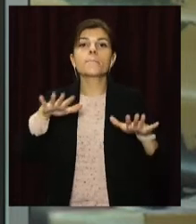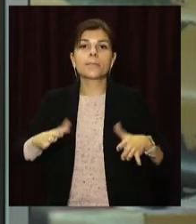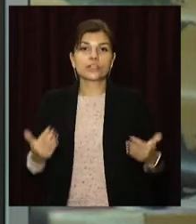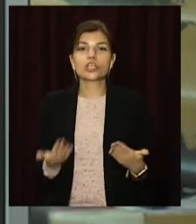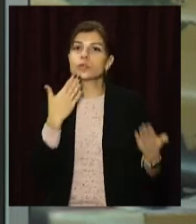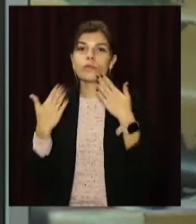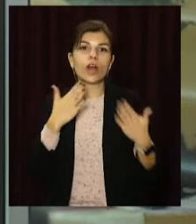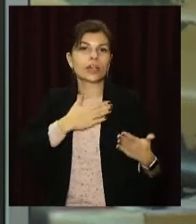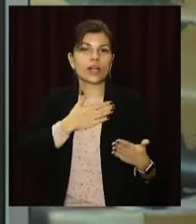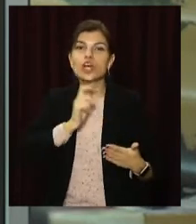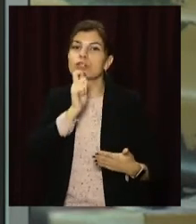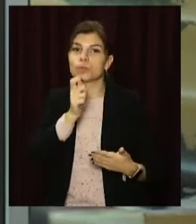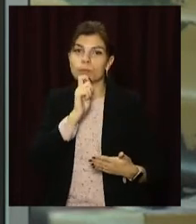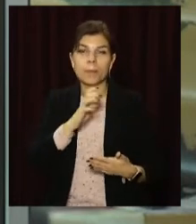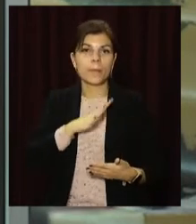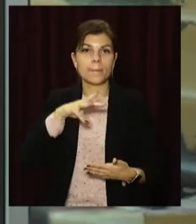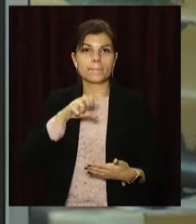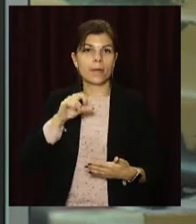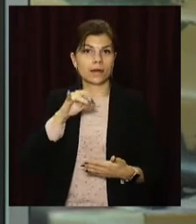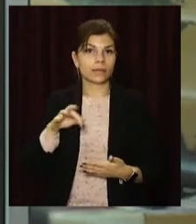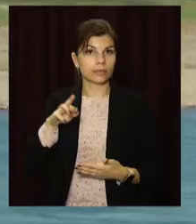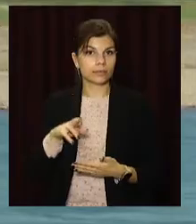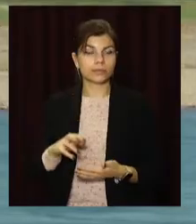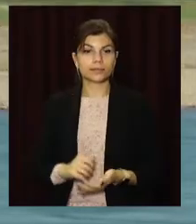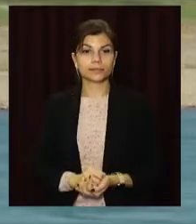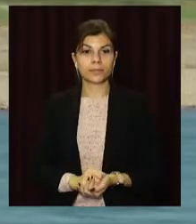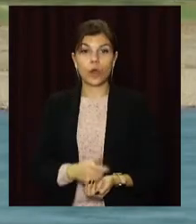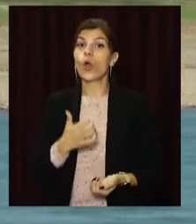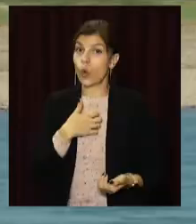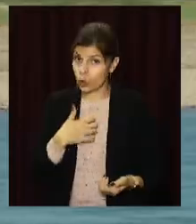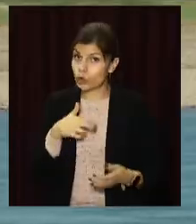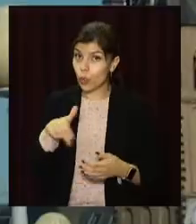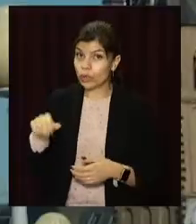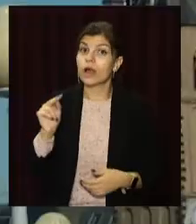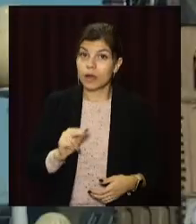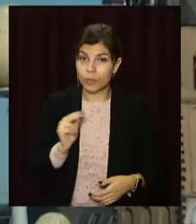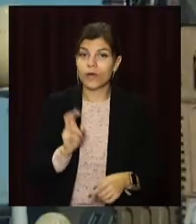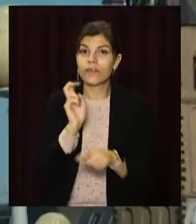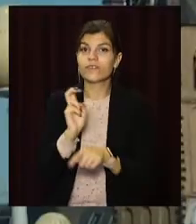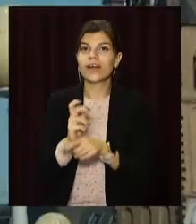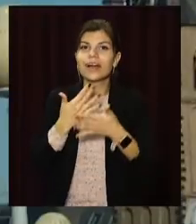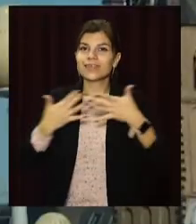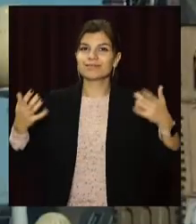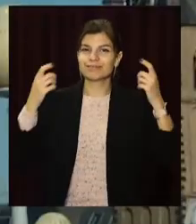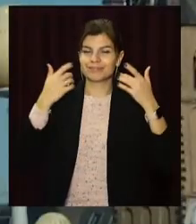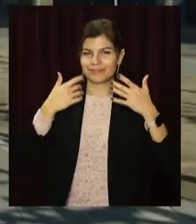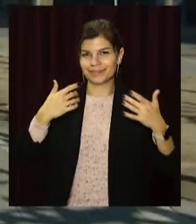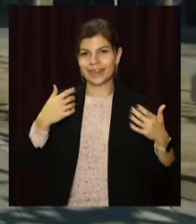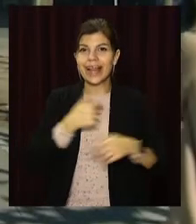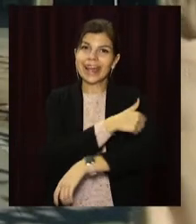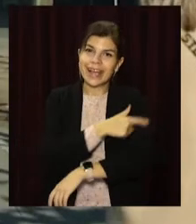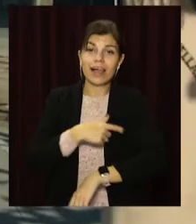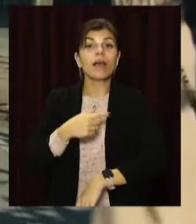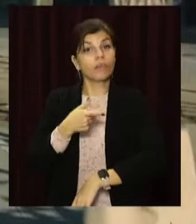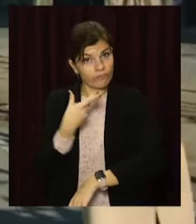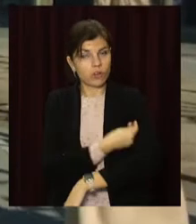спілкувалась наша Марія Требушенко. Хочеш ходити на роботу, відвідувати розважальні заклади та лікарні –